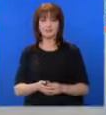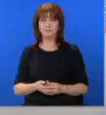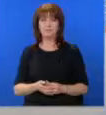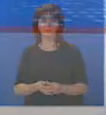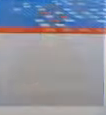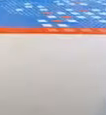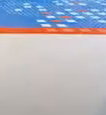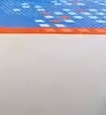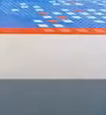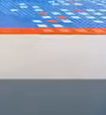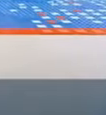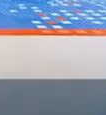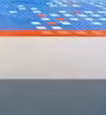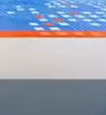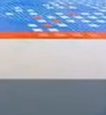ни.